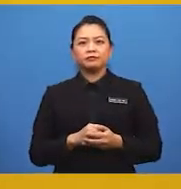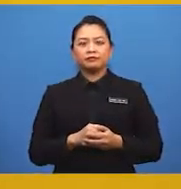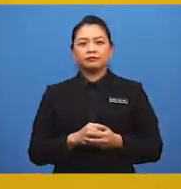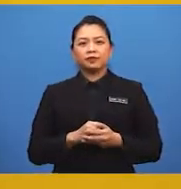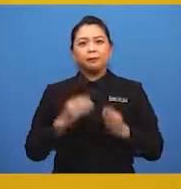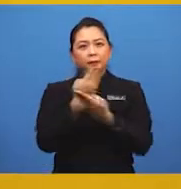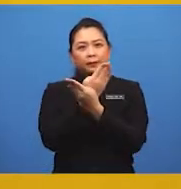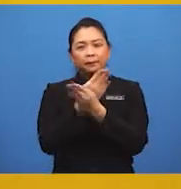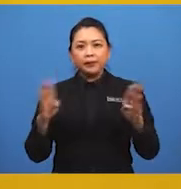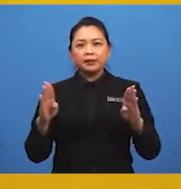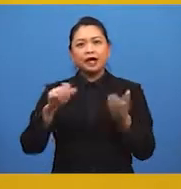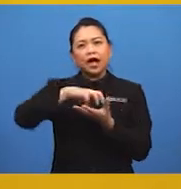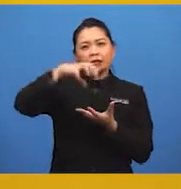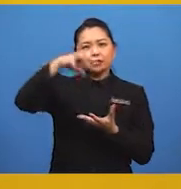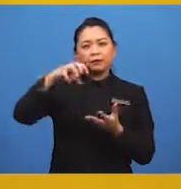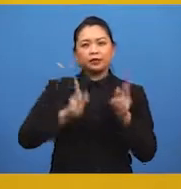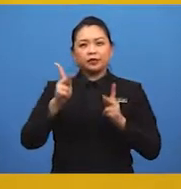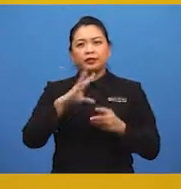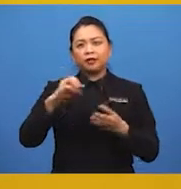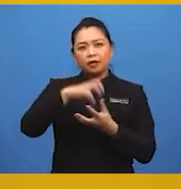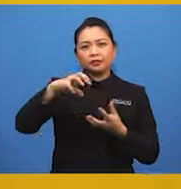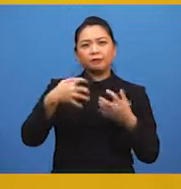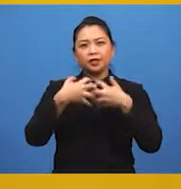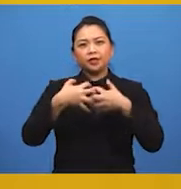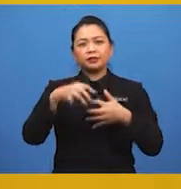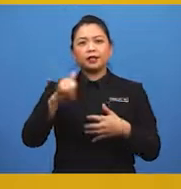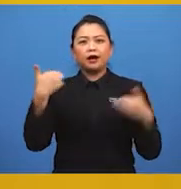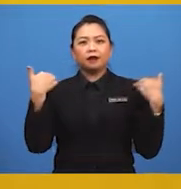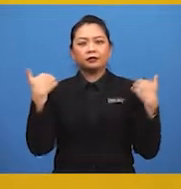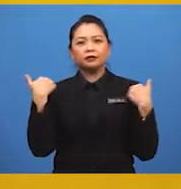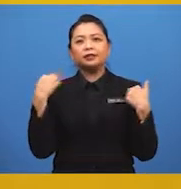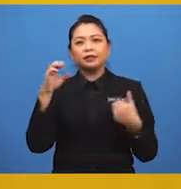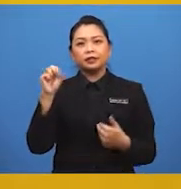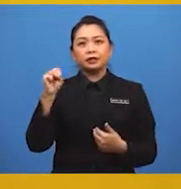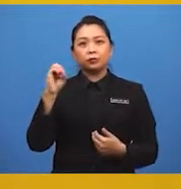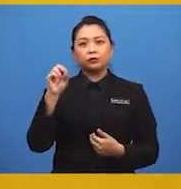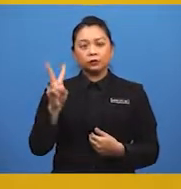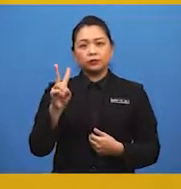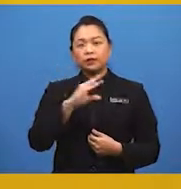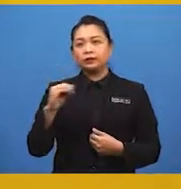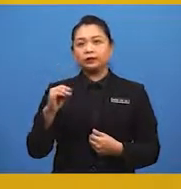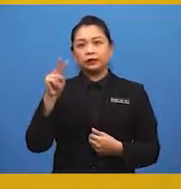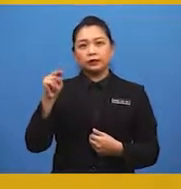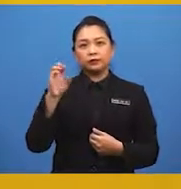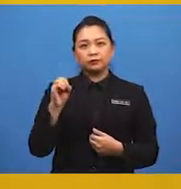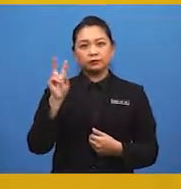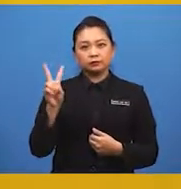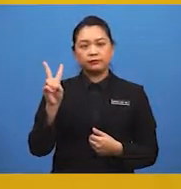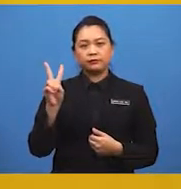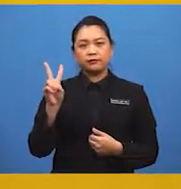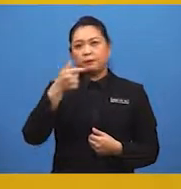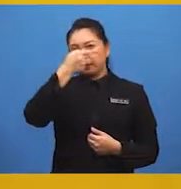Pembebasan asap kenderaan dan asap kilang yang mengandungi safadiosida dan nitrogen osida